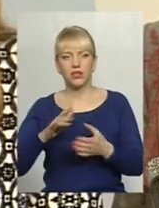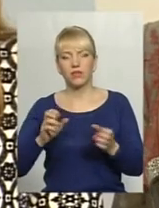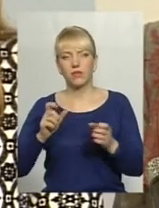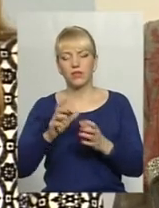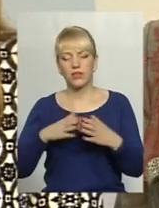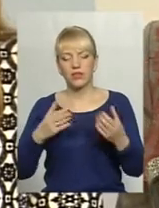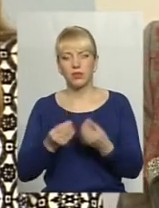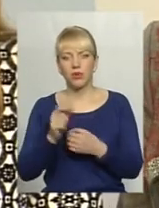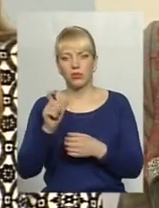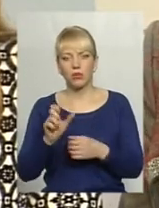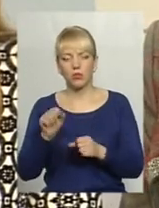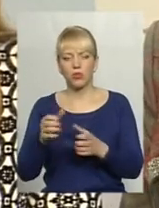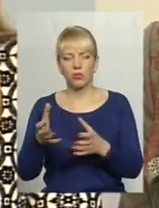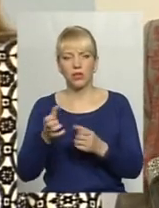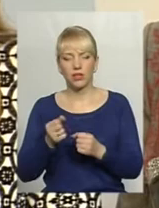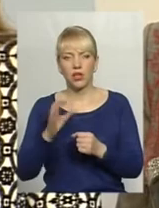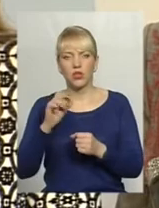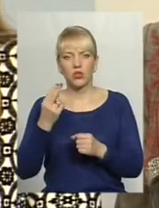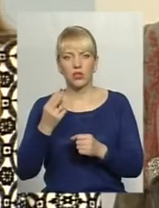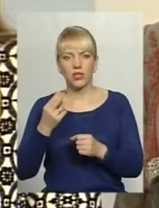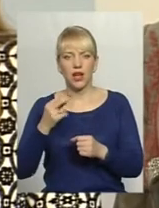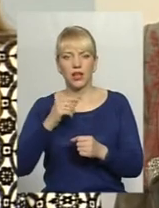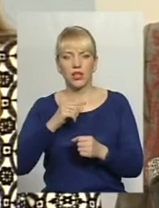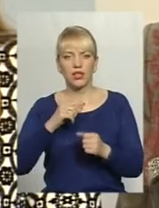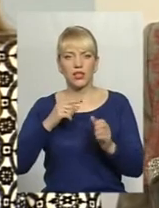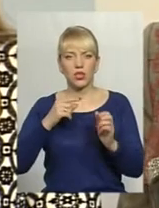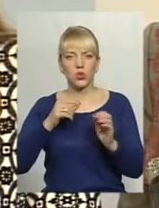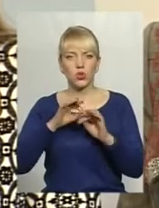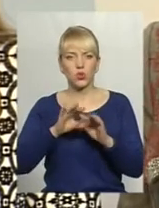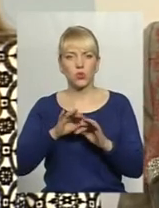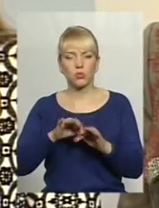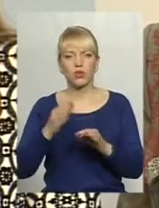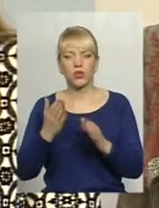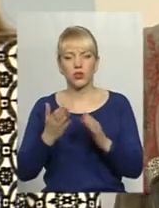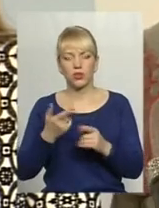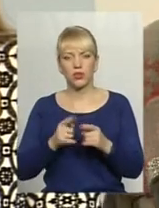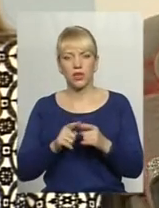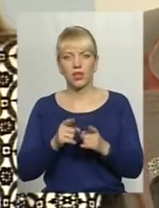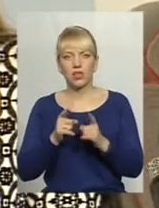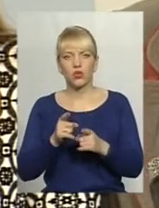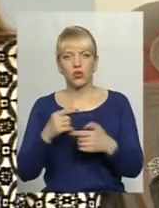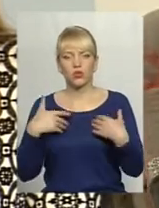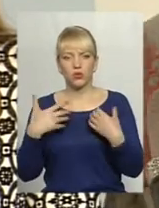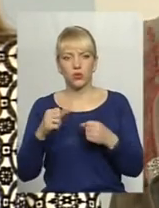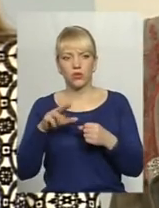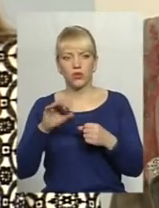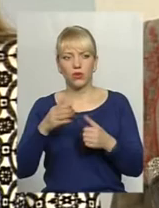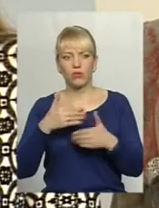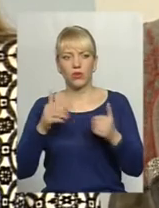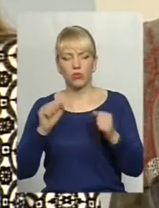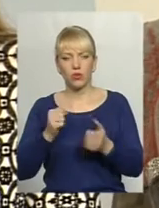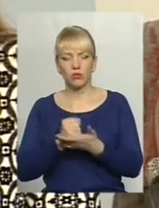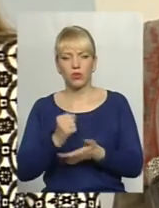особа може братися під соціальний супровід. Якщо умови загрожують життю і здоров'ю, ми можемо таку особу